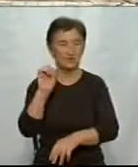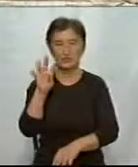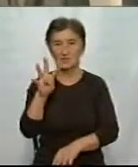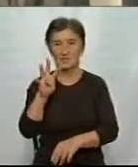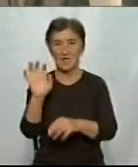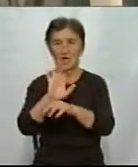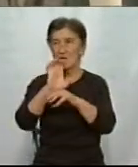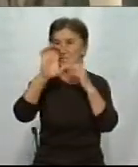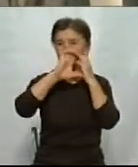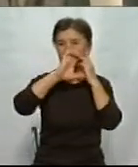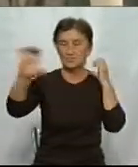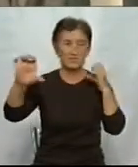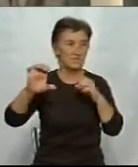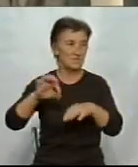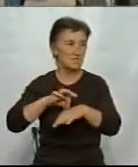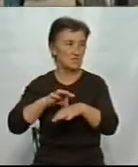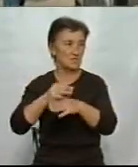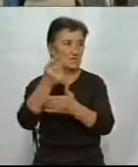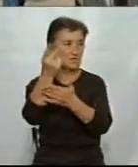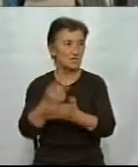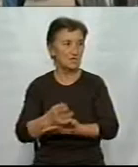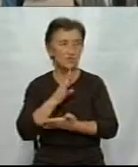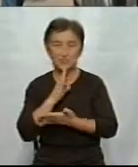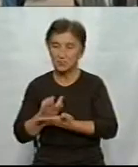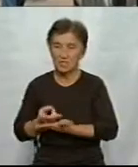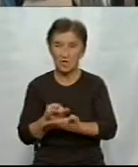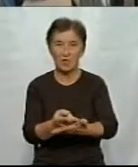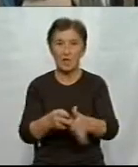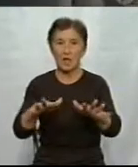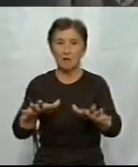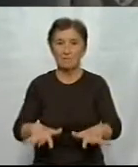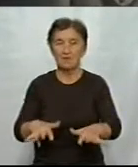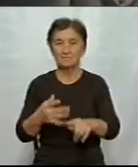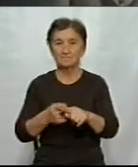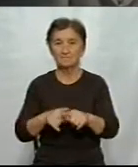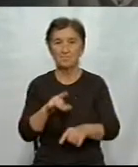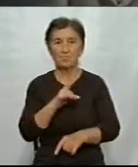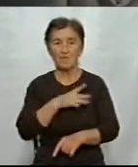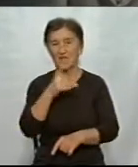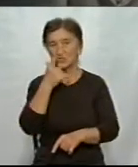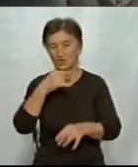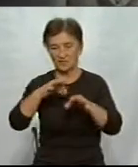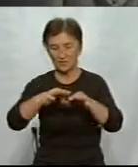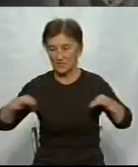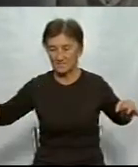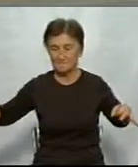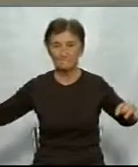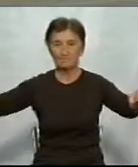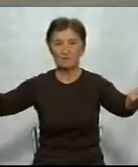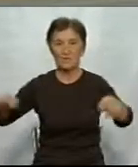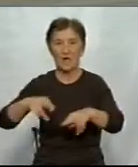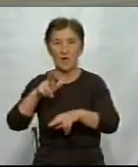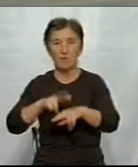стоїть вантажівка, під нею тіло жінки. Поряд поліцейська машина. Місце аварії огородили біло-червоною стрічкою. Рух машин регулюють